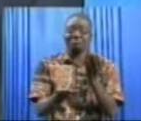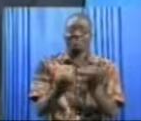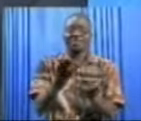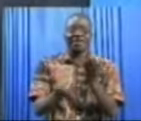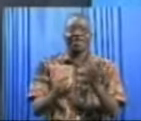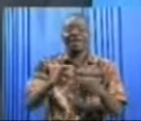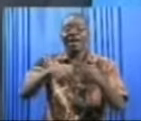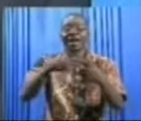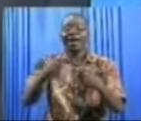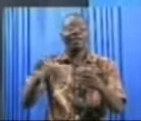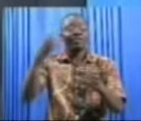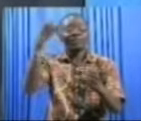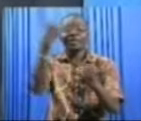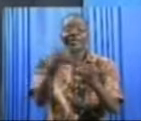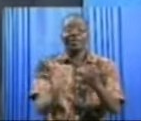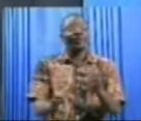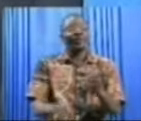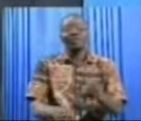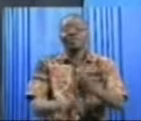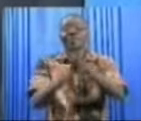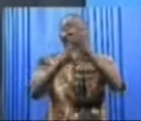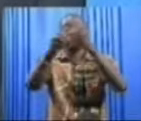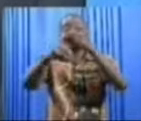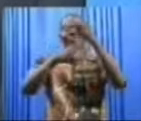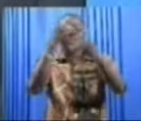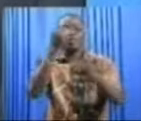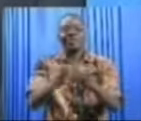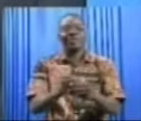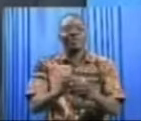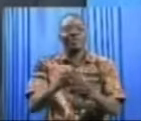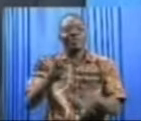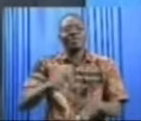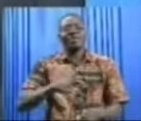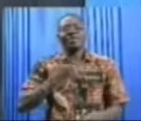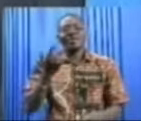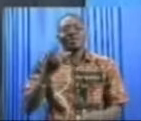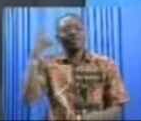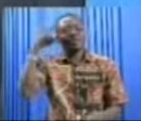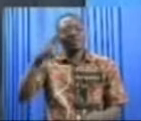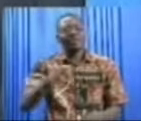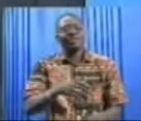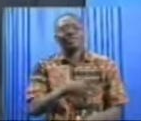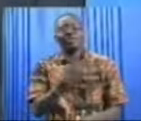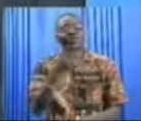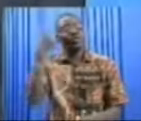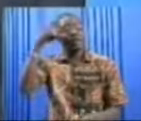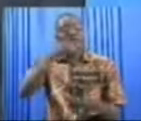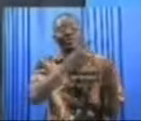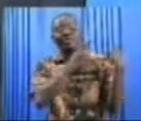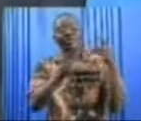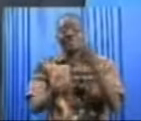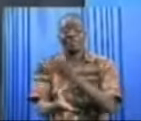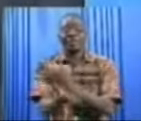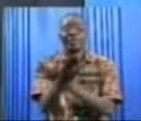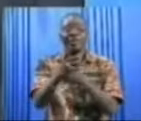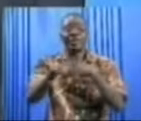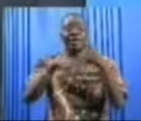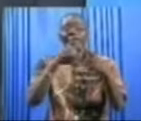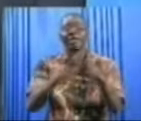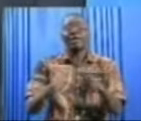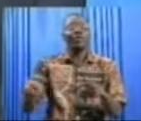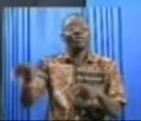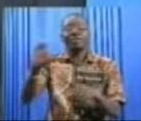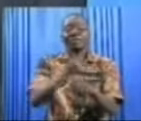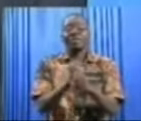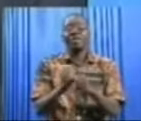à une phase finale de Coupe du Monde. Et on sent vraiment le coup jouable parce que depuis ce matin, quand vous prenez la